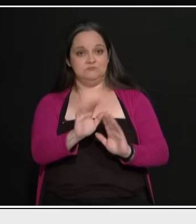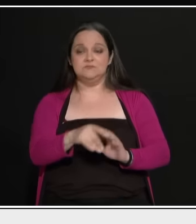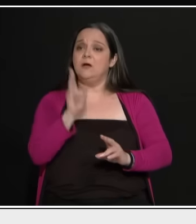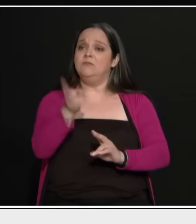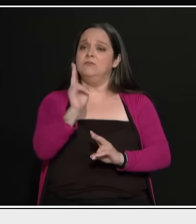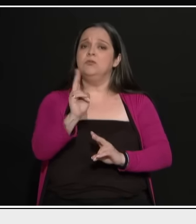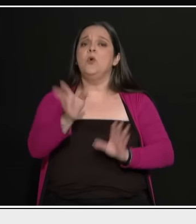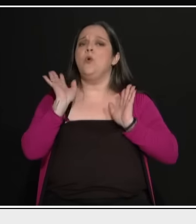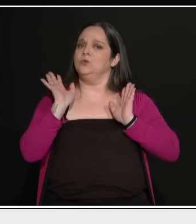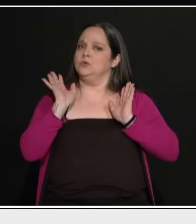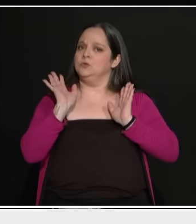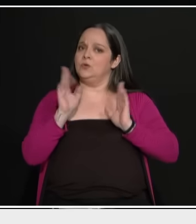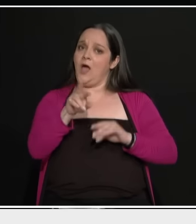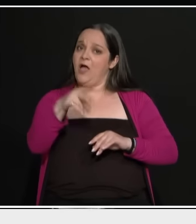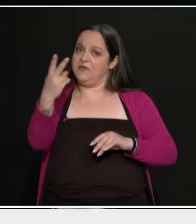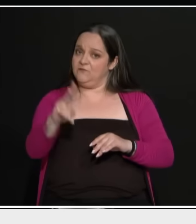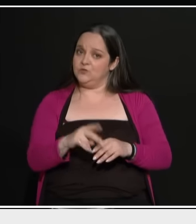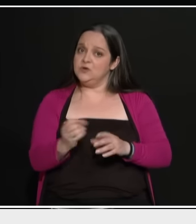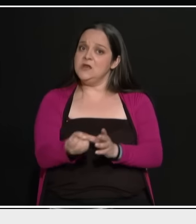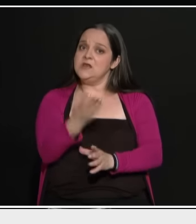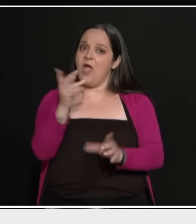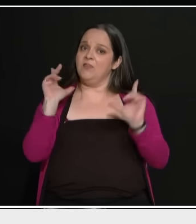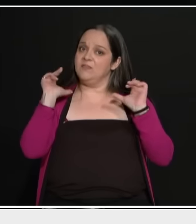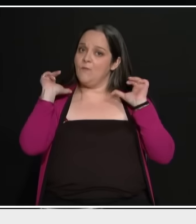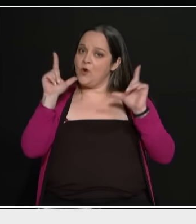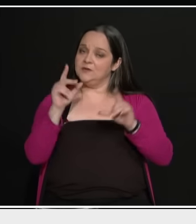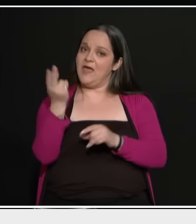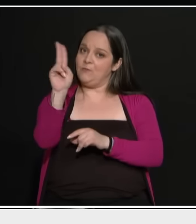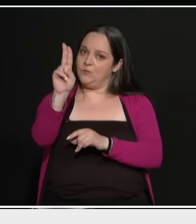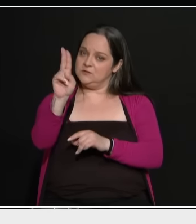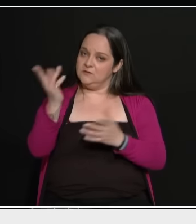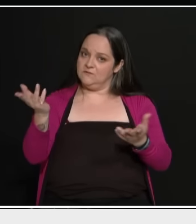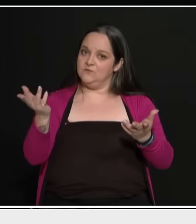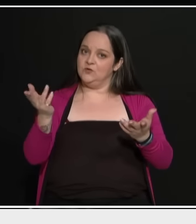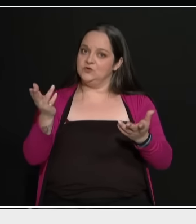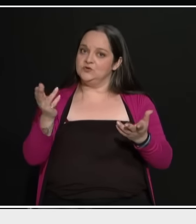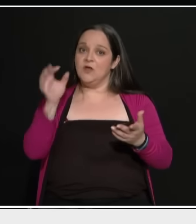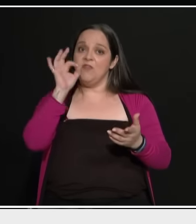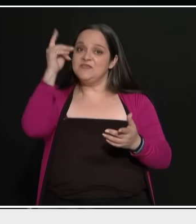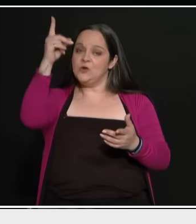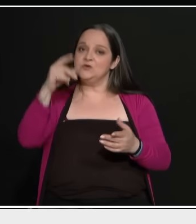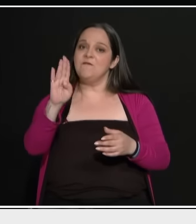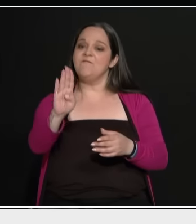κατηγορώ ως άνθρωπο. Ο αδερφός του είναι στη Ν. Δημοκρατία υποψήφιος. Στη Θεσσαλονίκη.